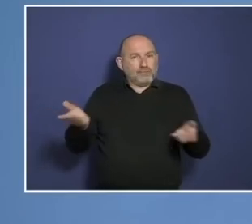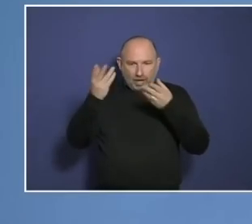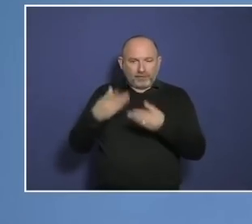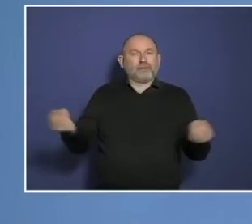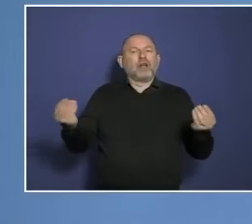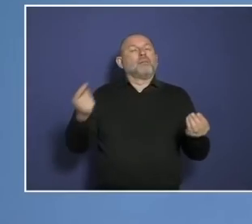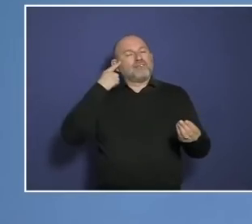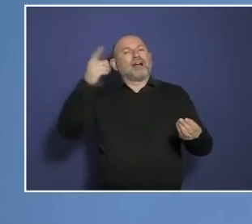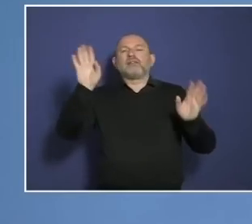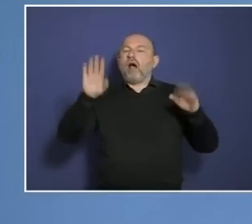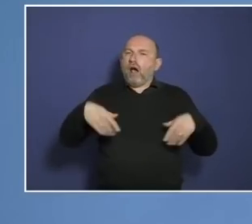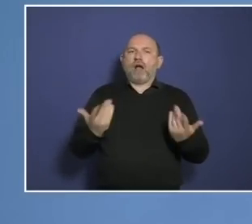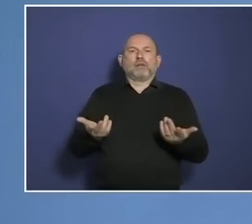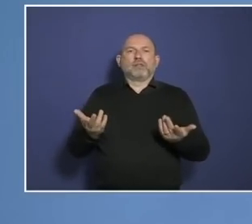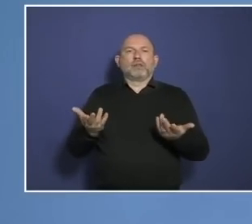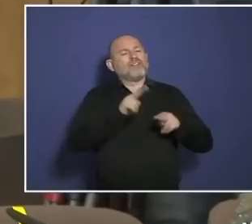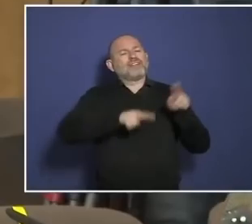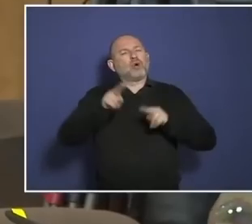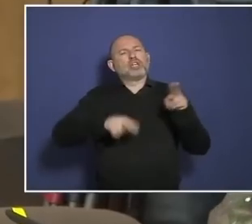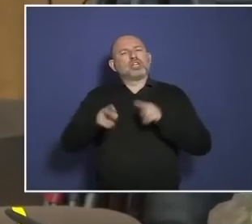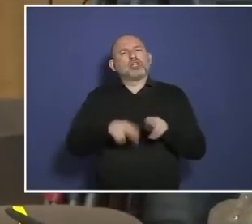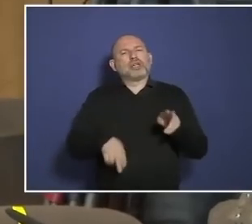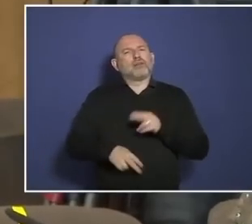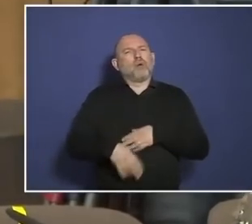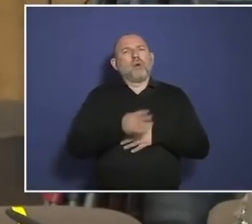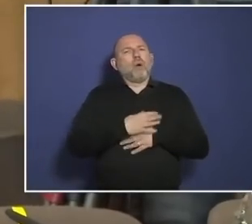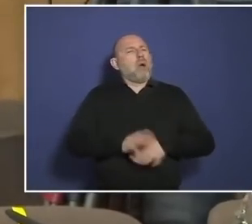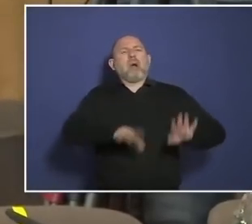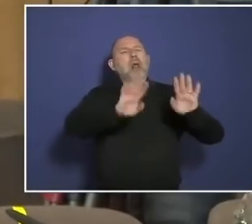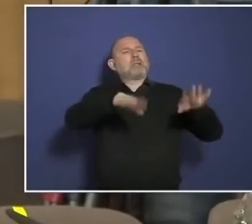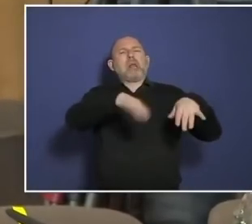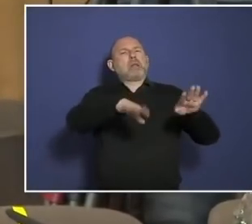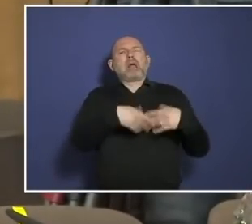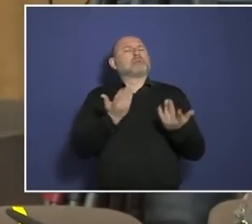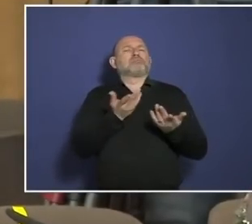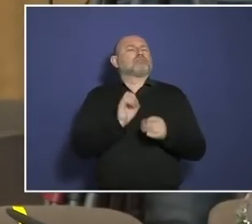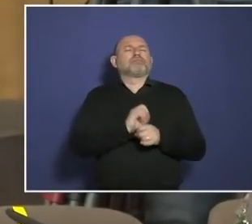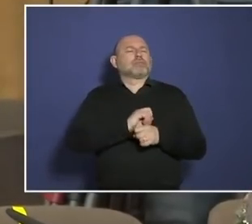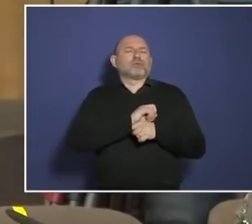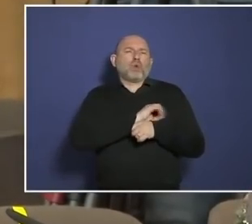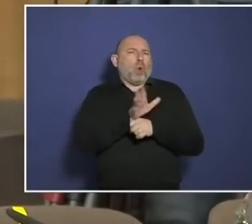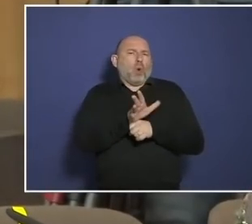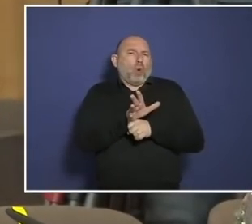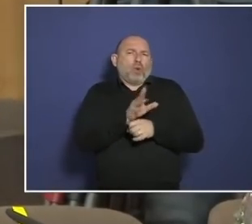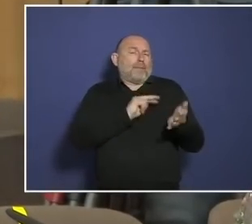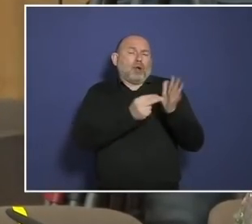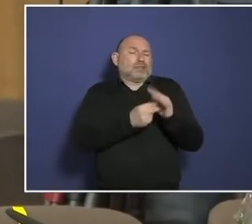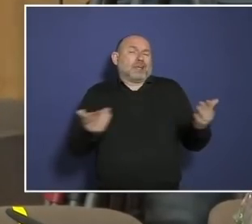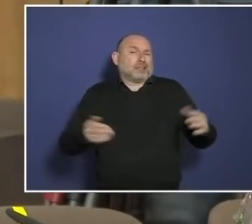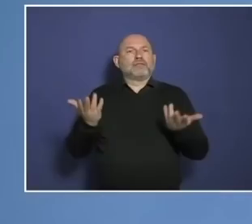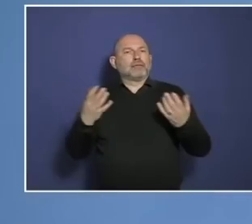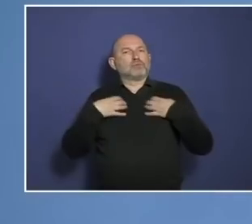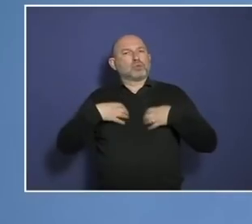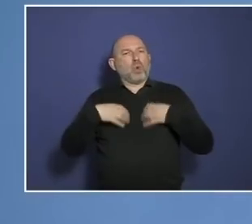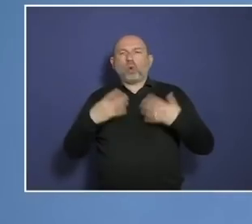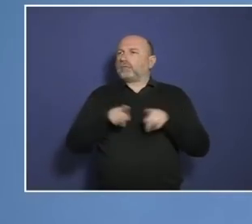behandelt würde wie eine Erkältungskrankheit. Ja, genau so machen das die vernünftigen Länder in Europa und von einer Katastrophe dort, deswegen ist nichts zu